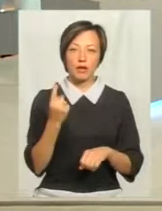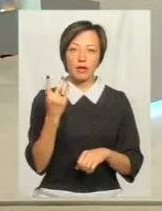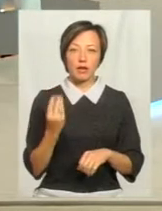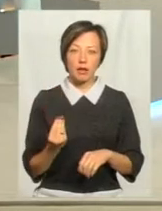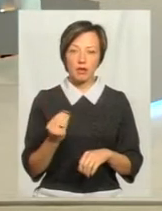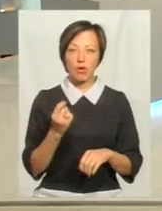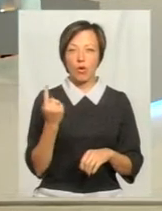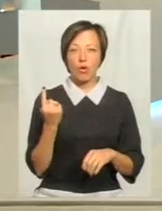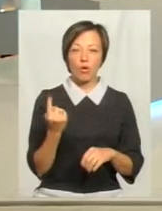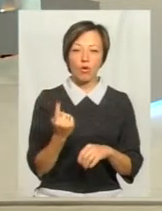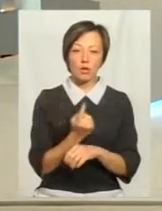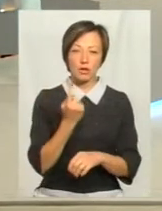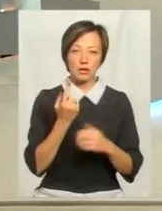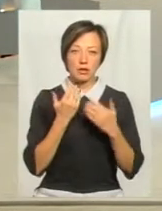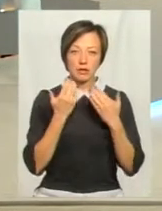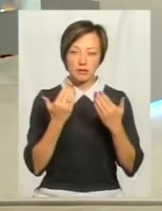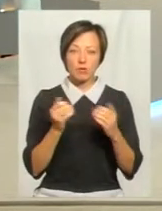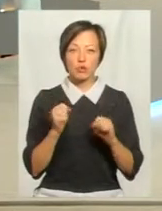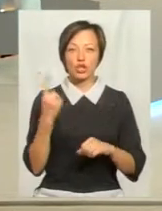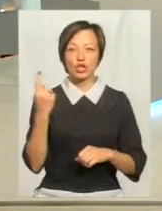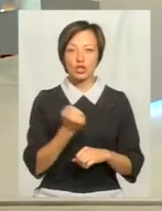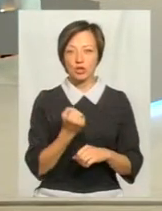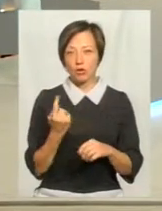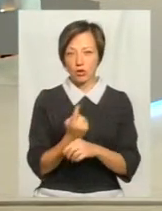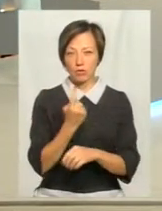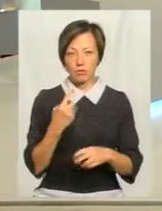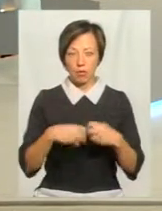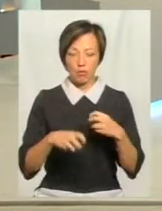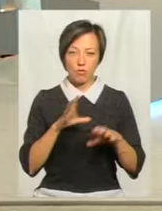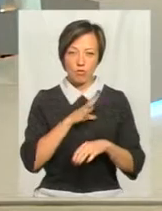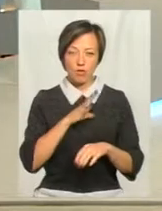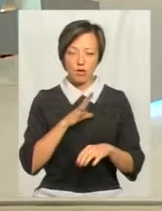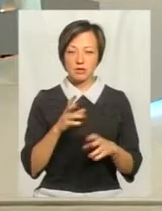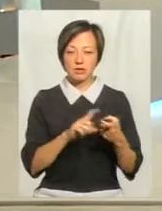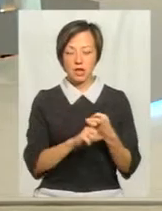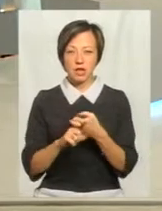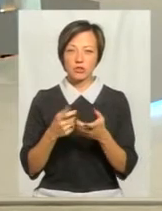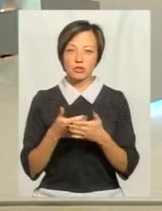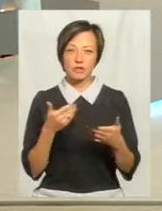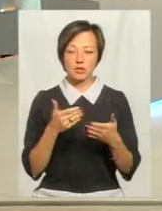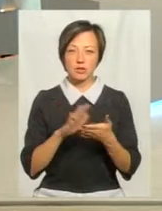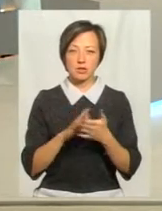можливо, на тижні бути один поломка. Залежить все від